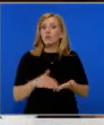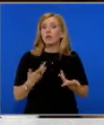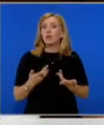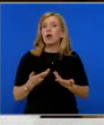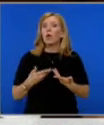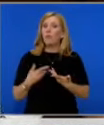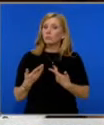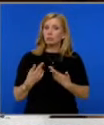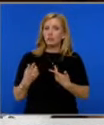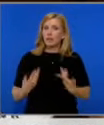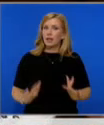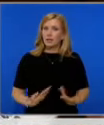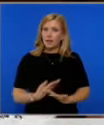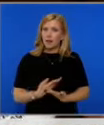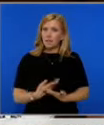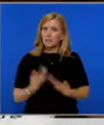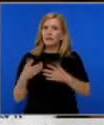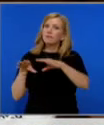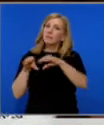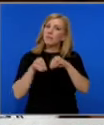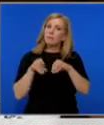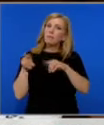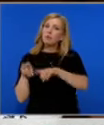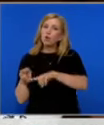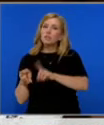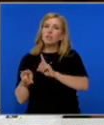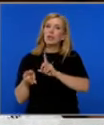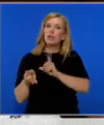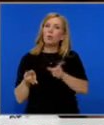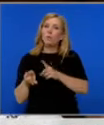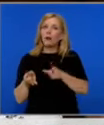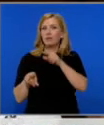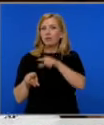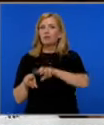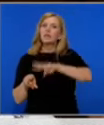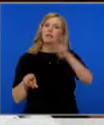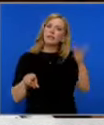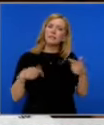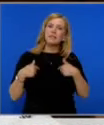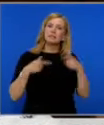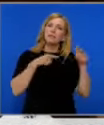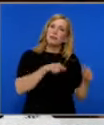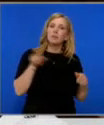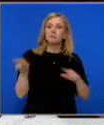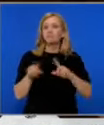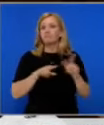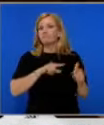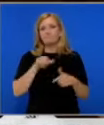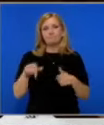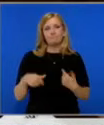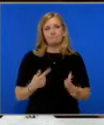интереси от това да ги вземем от този, да не ги командва този, да ги дадем на онзи, да сме ние тама, да не са тези,